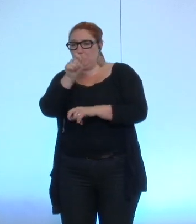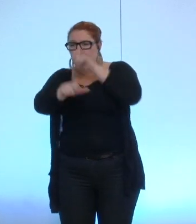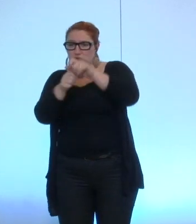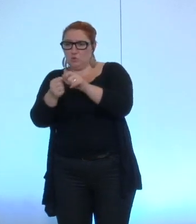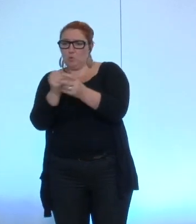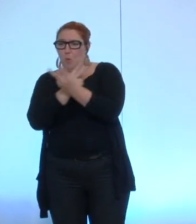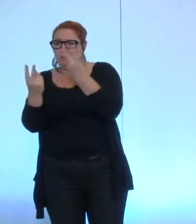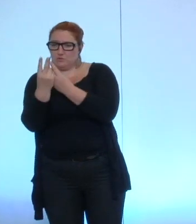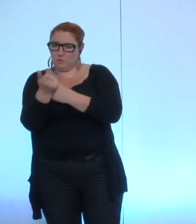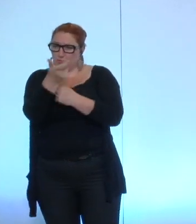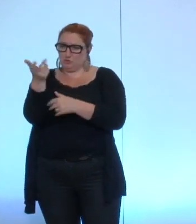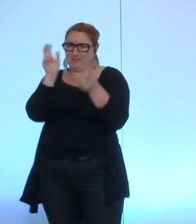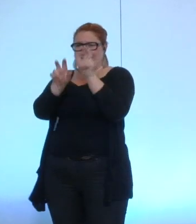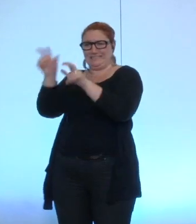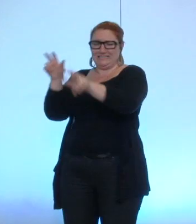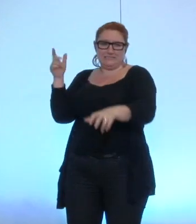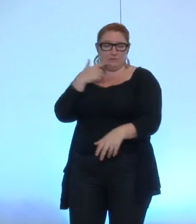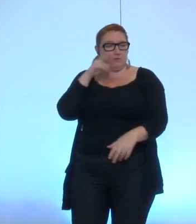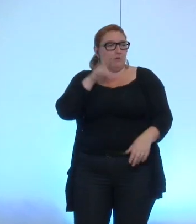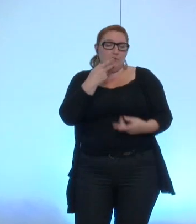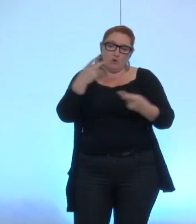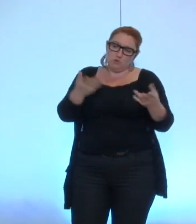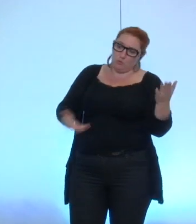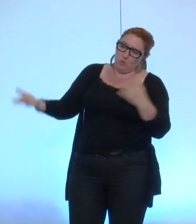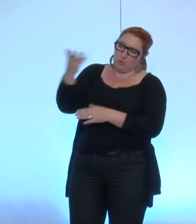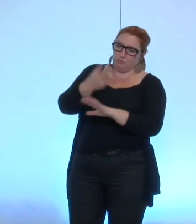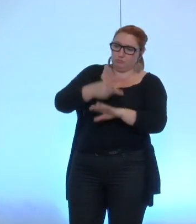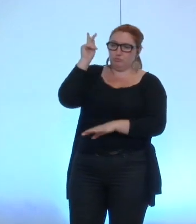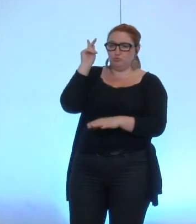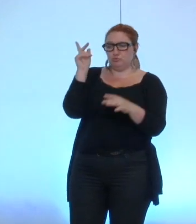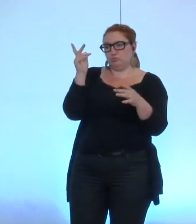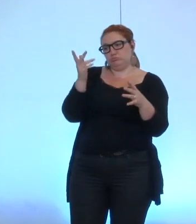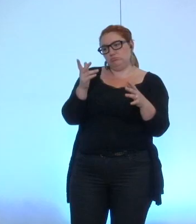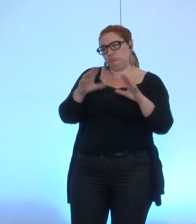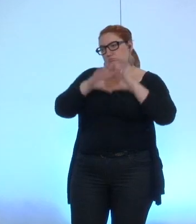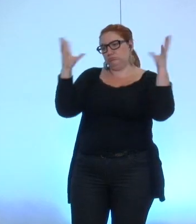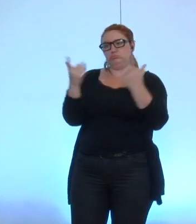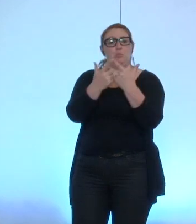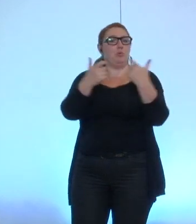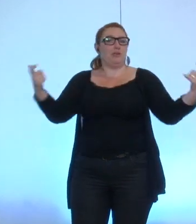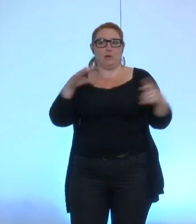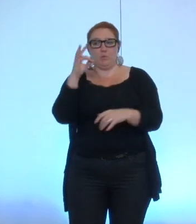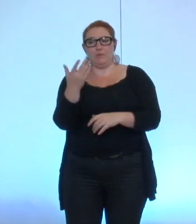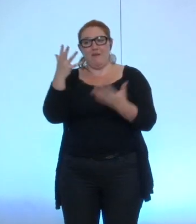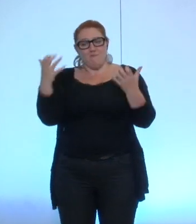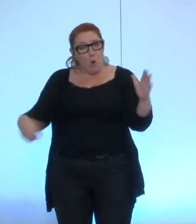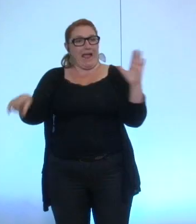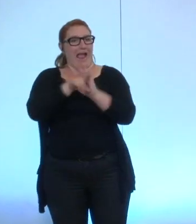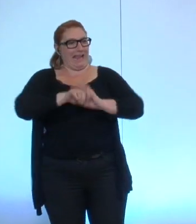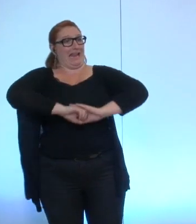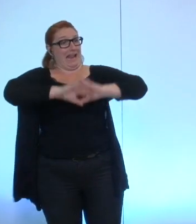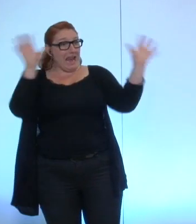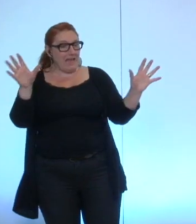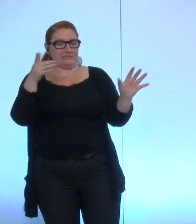représentants désignés honnêtement quand on regarde les choses il y a plutôt une désignation plurielle mais nous souhaitons que la règle soit claire